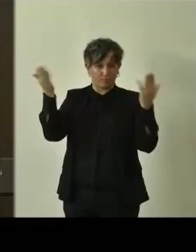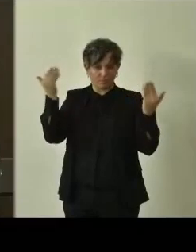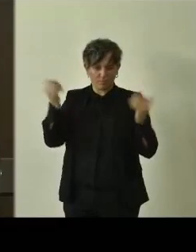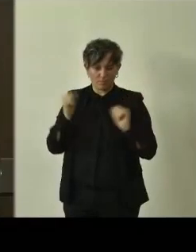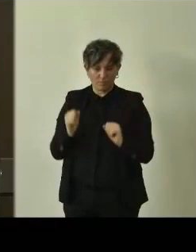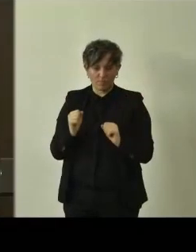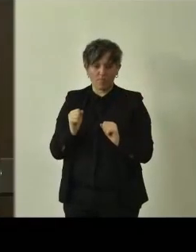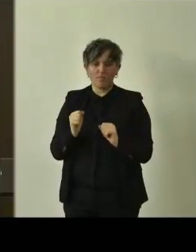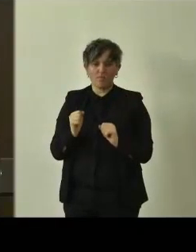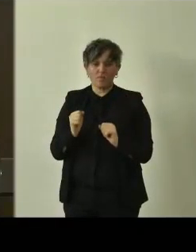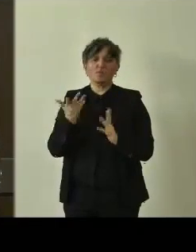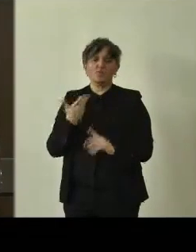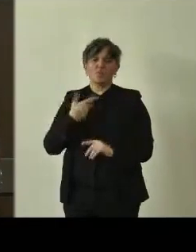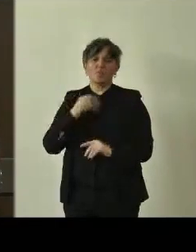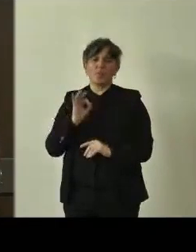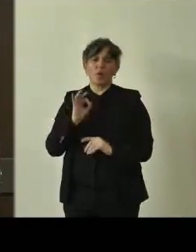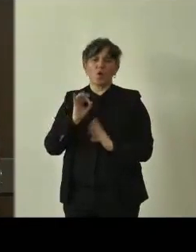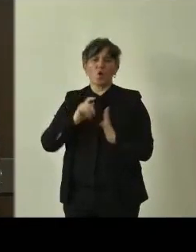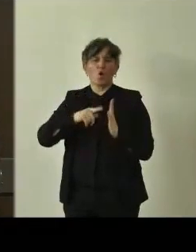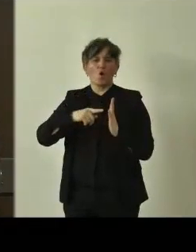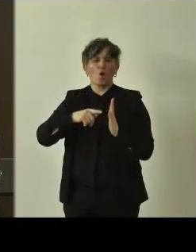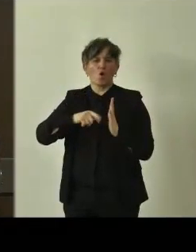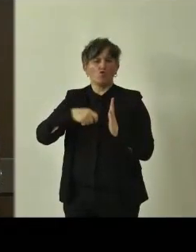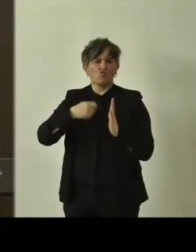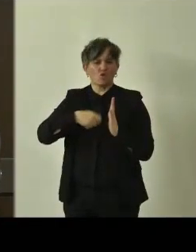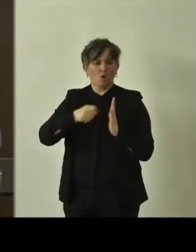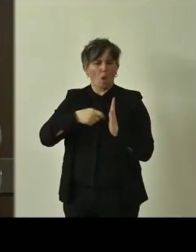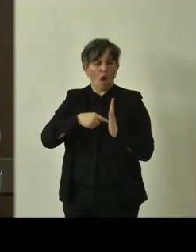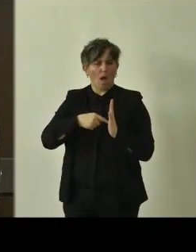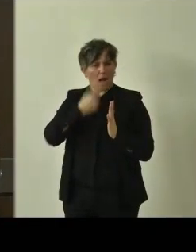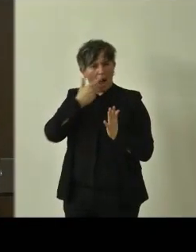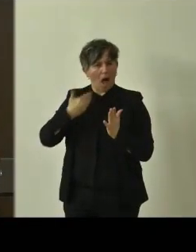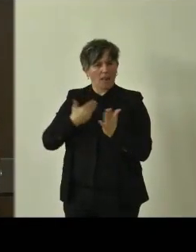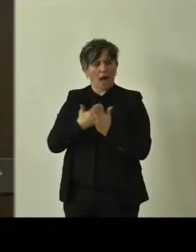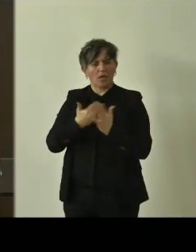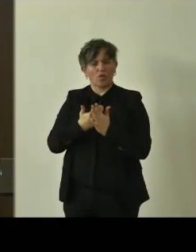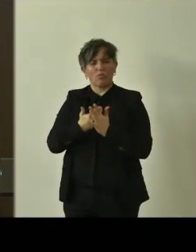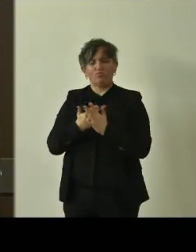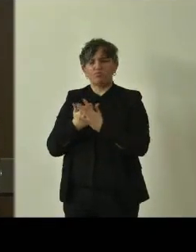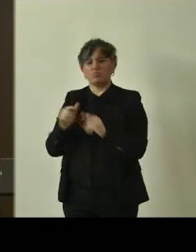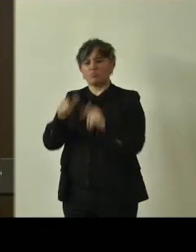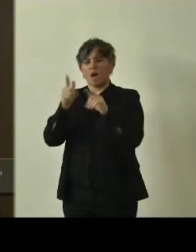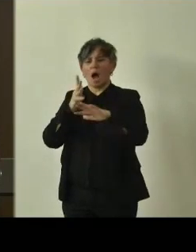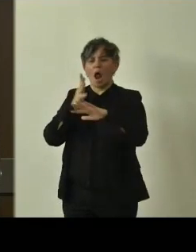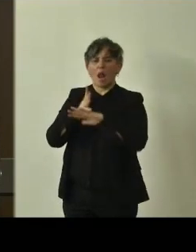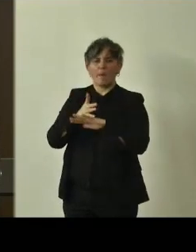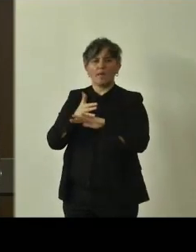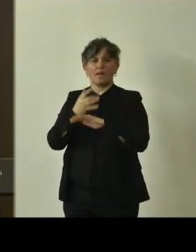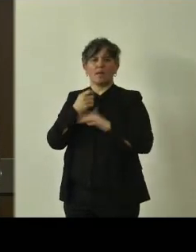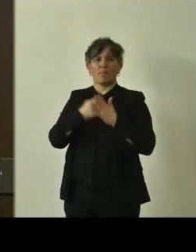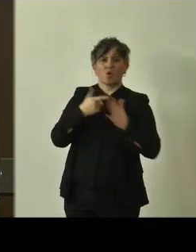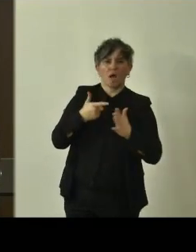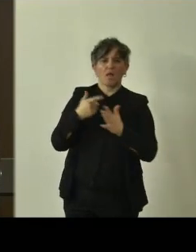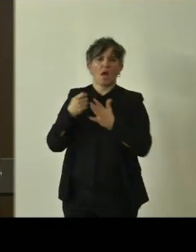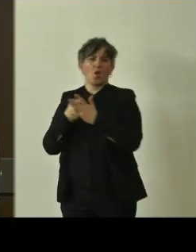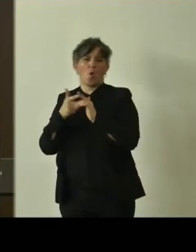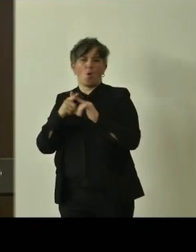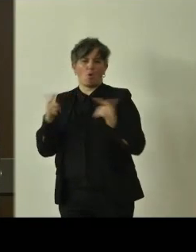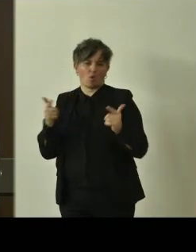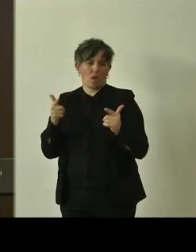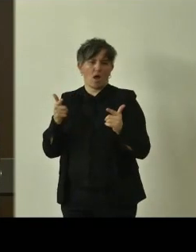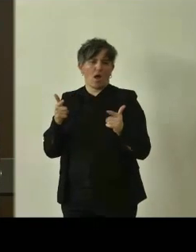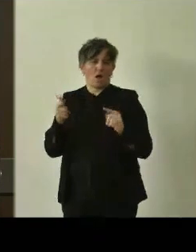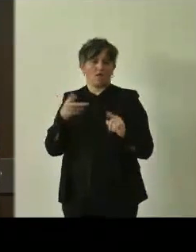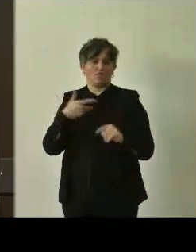c'è una circolata apposita che identifica gli interventi tra incisivi e non incisivi, e per non gravare